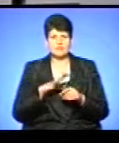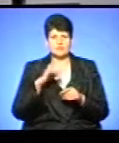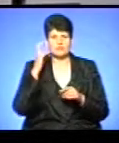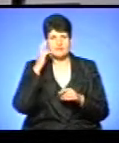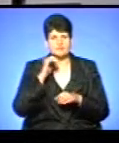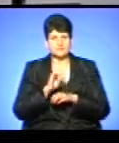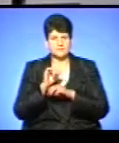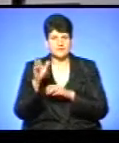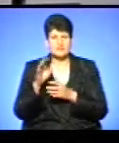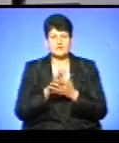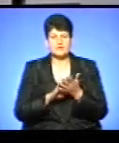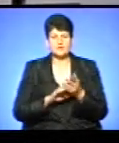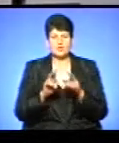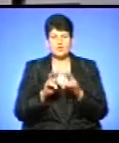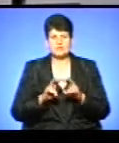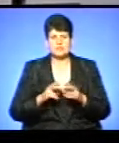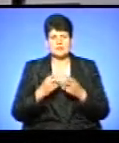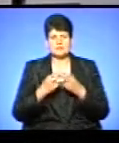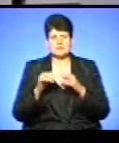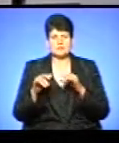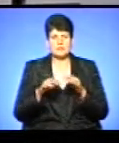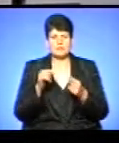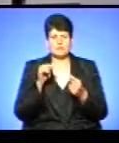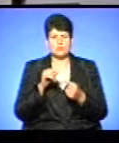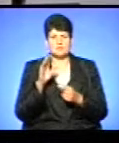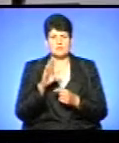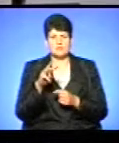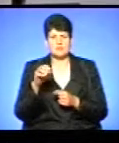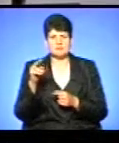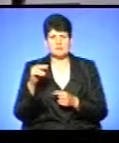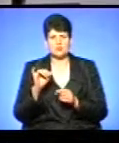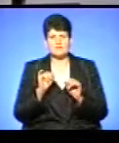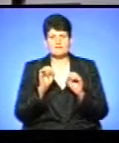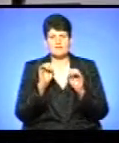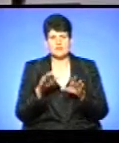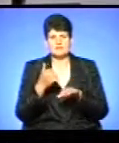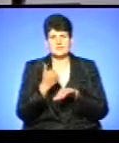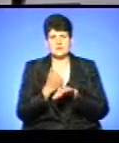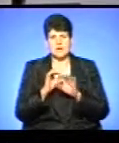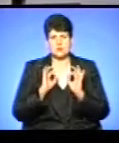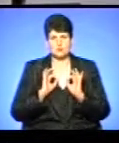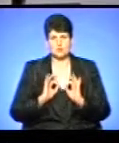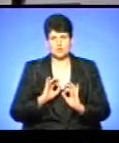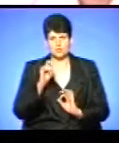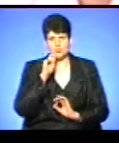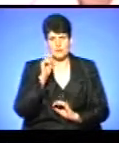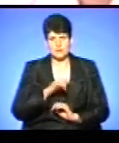Києві, заяву щодо розслідування кримінальної справи проти Віктора Медведчука передали у Генеральну прокуратуру України.